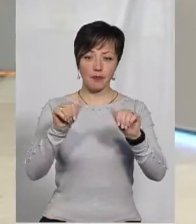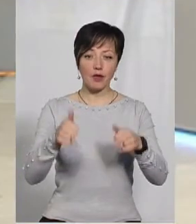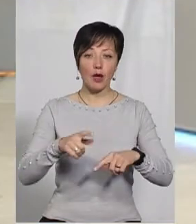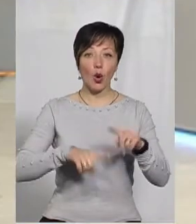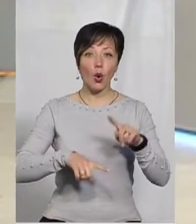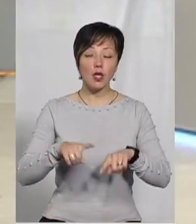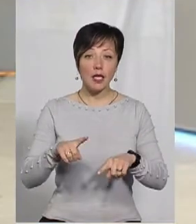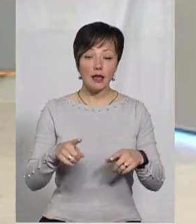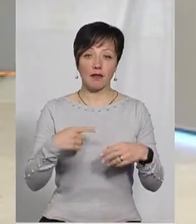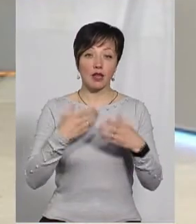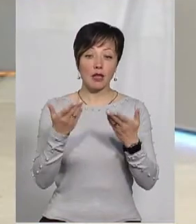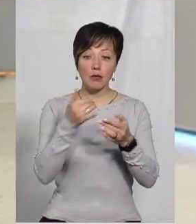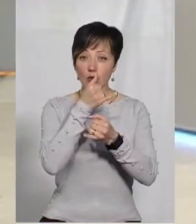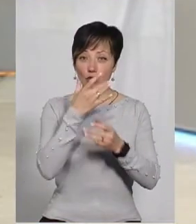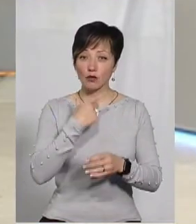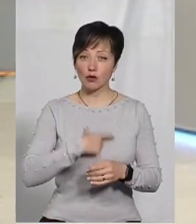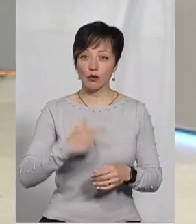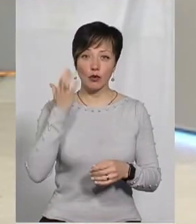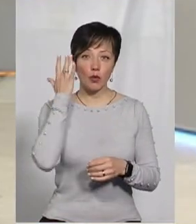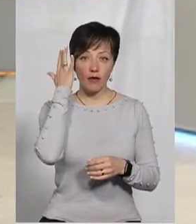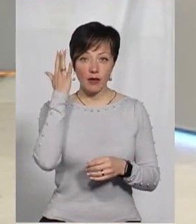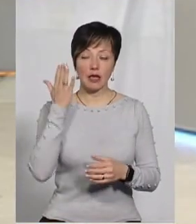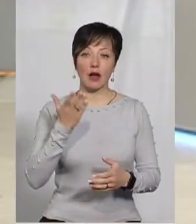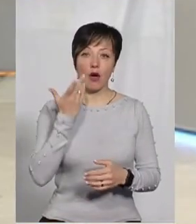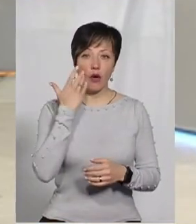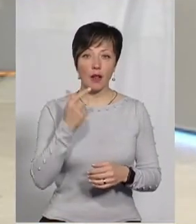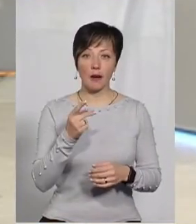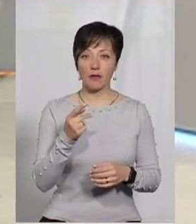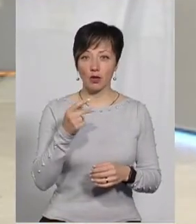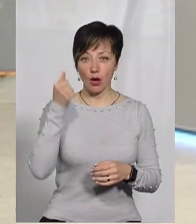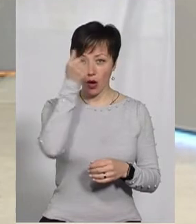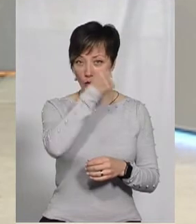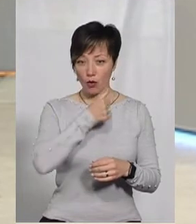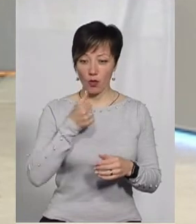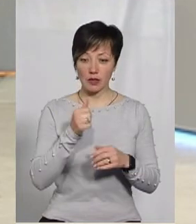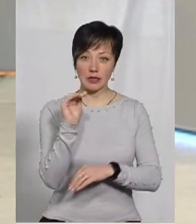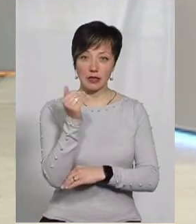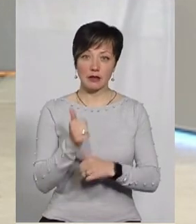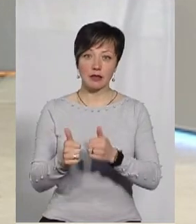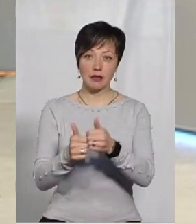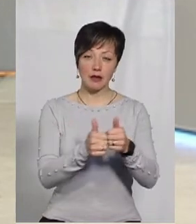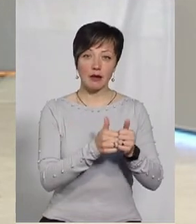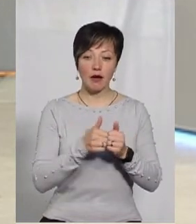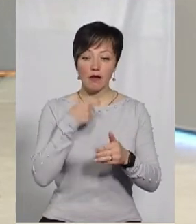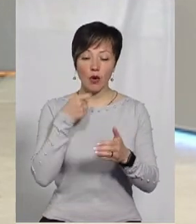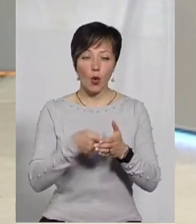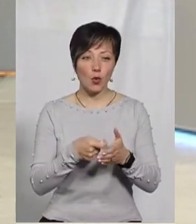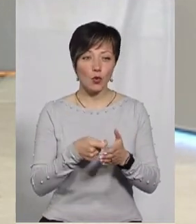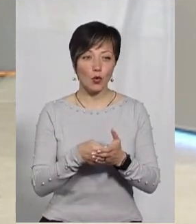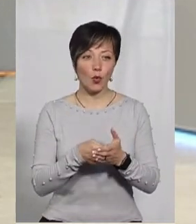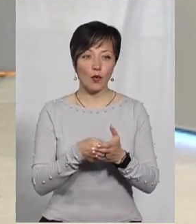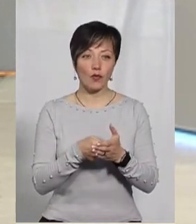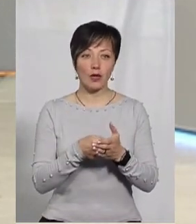моделя родини. Вона не може собі уявити, але коли півтора року вона з цією дитиною, вона цю дитину вигодовує,